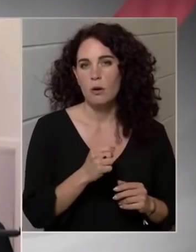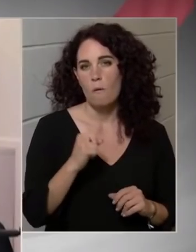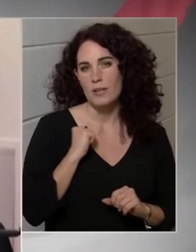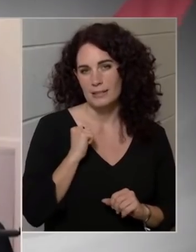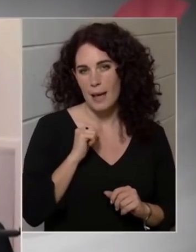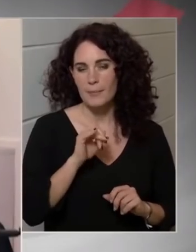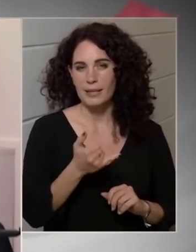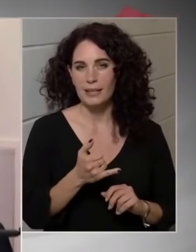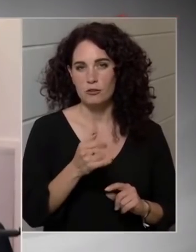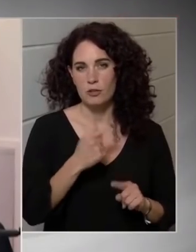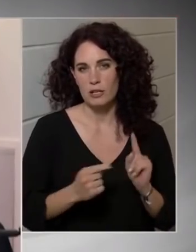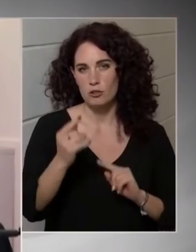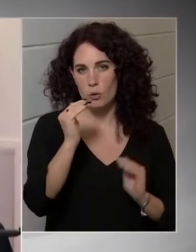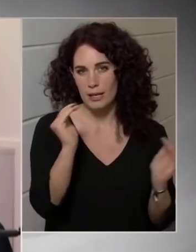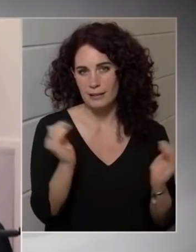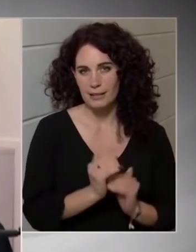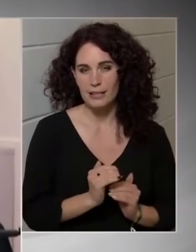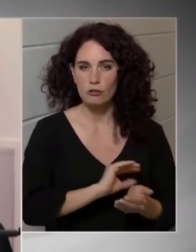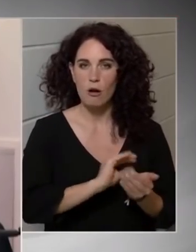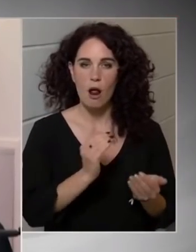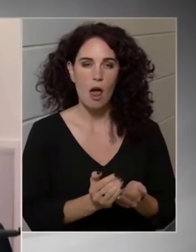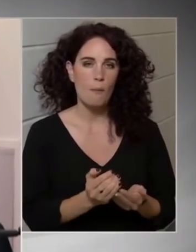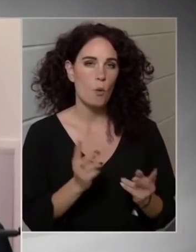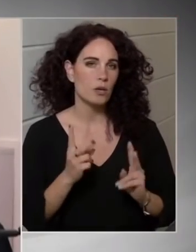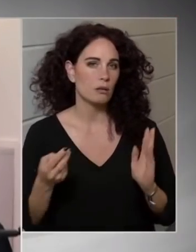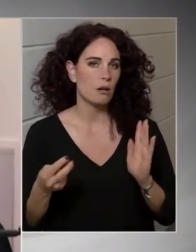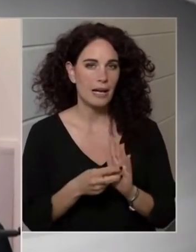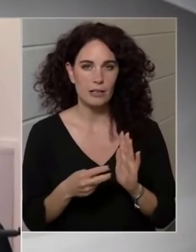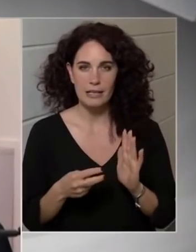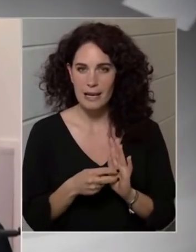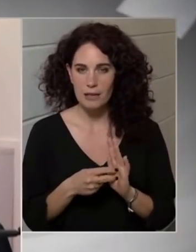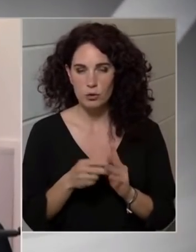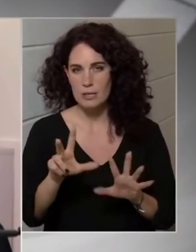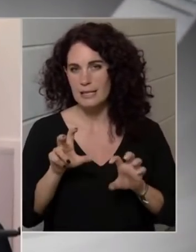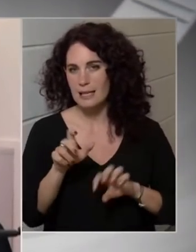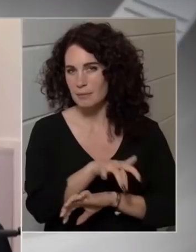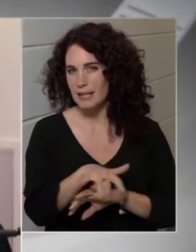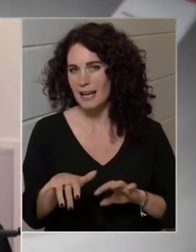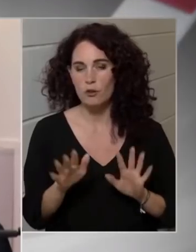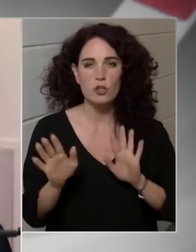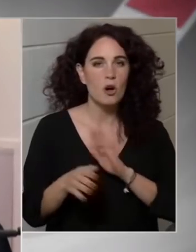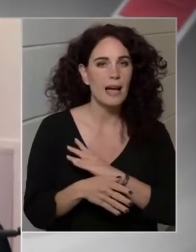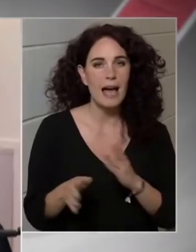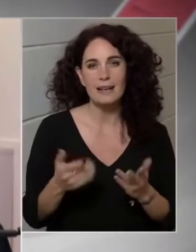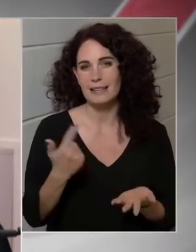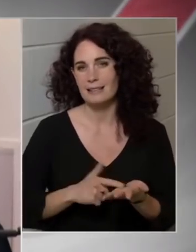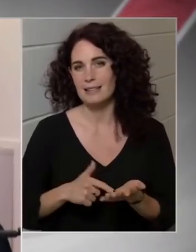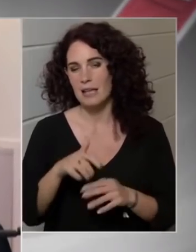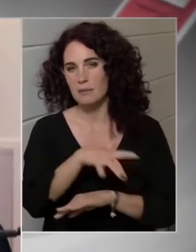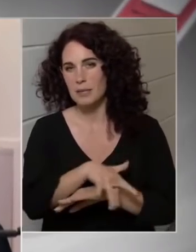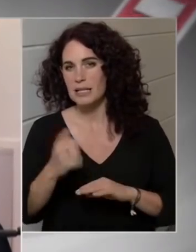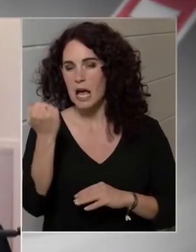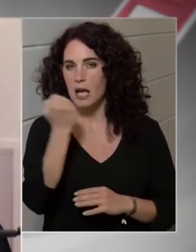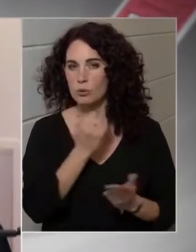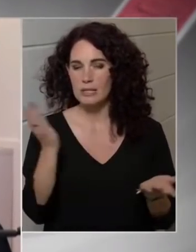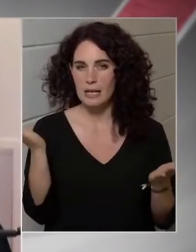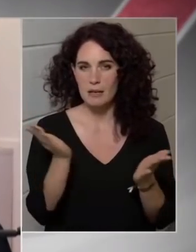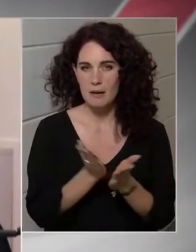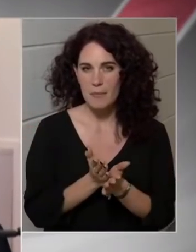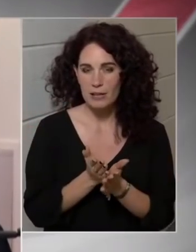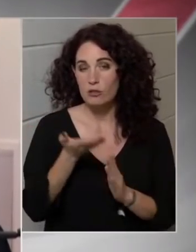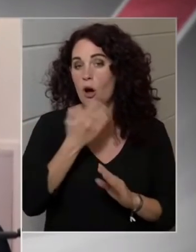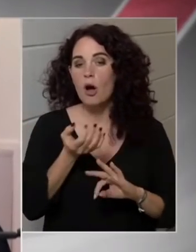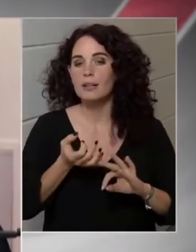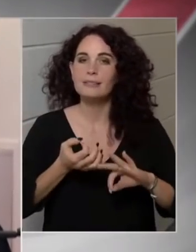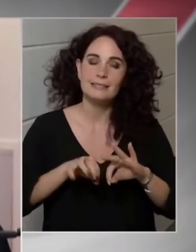rezsicsökkentési alap, az hogy arányulik ebből a 800 milliárdból, vagy akár az 2000 milliárdból, tehát ha teljes